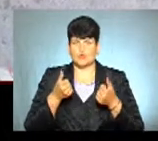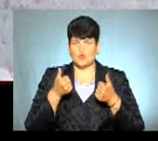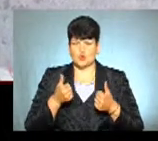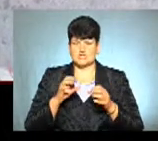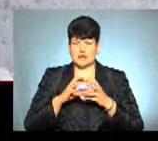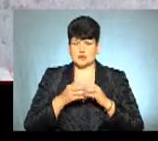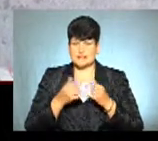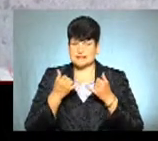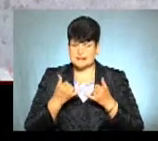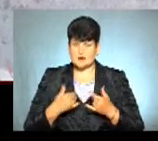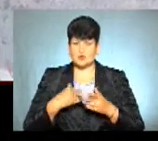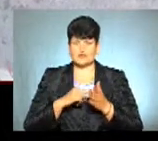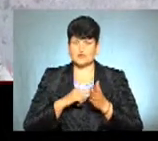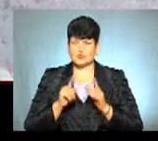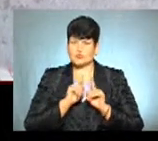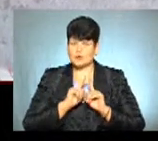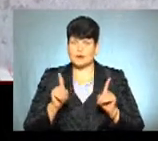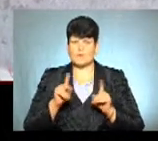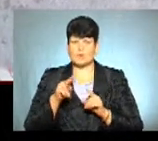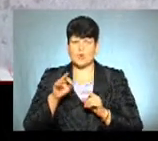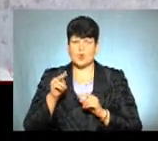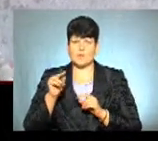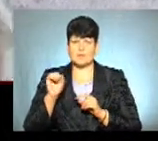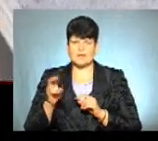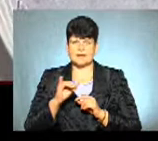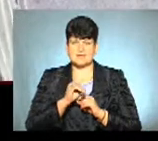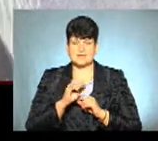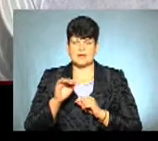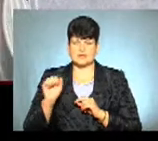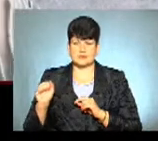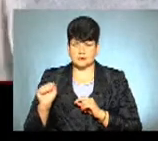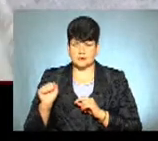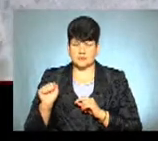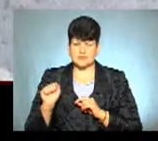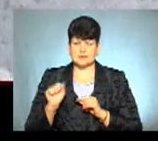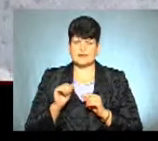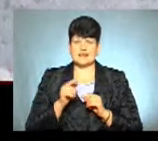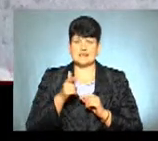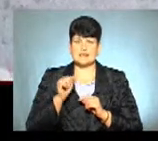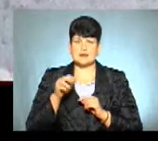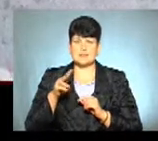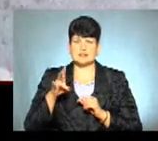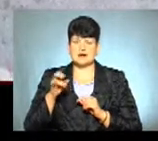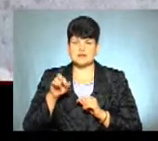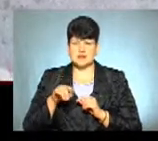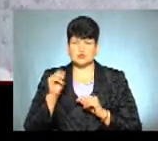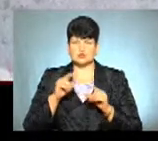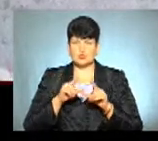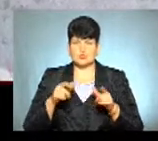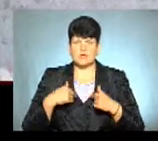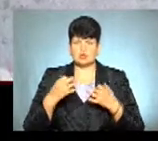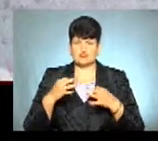зараз, але я хочу використовувати попу Кірену Анатолівну. І, зокрема, гімназію як школу, яка дозволила